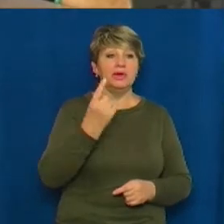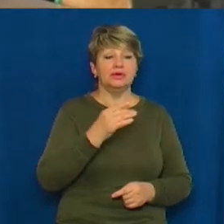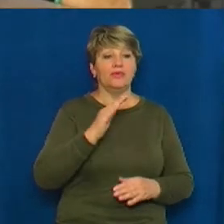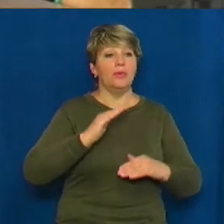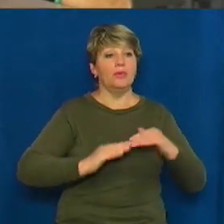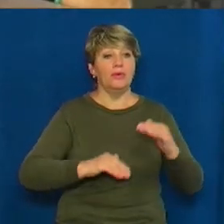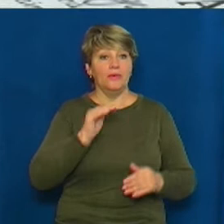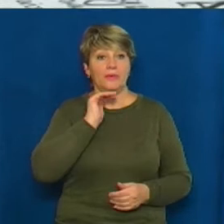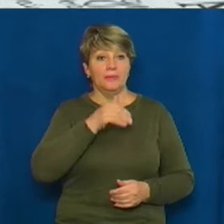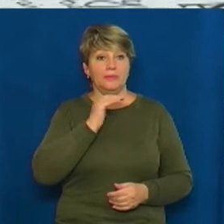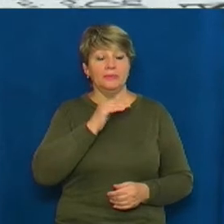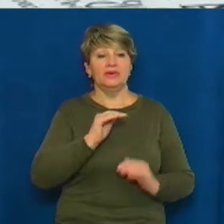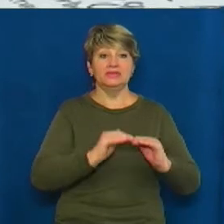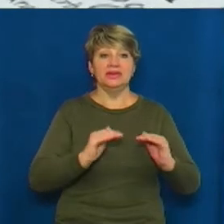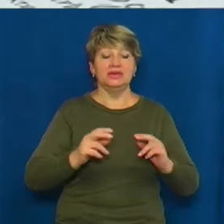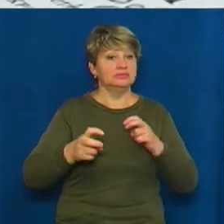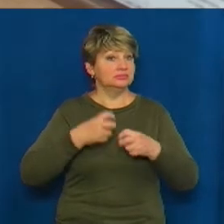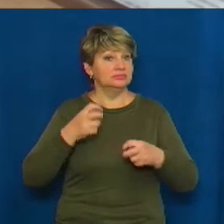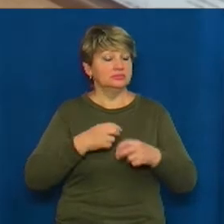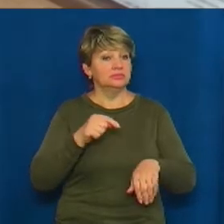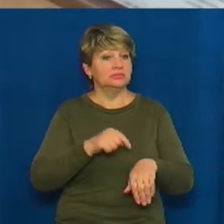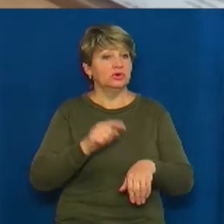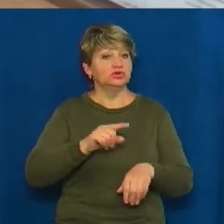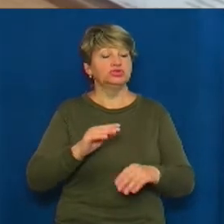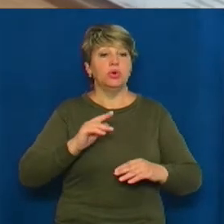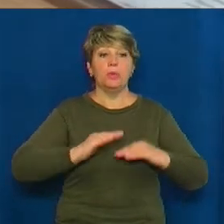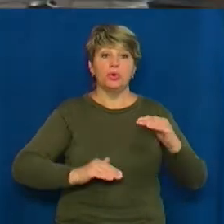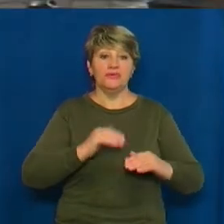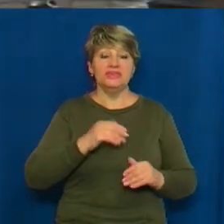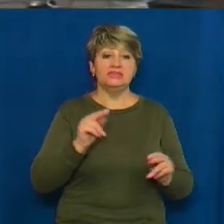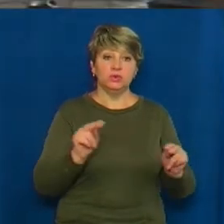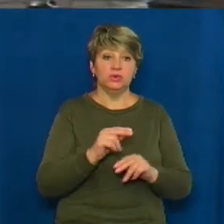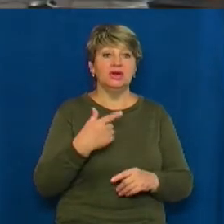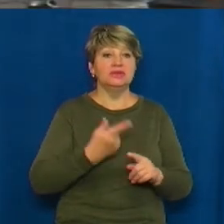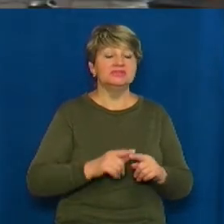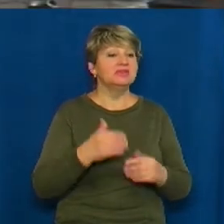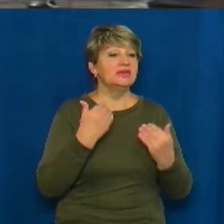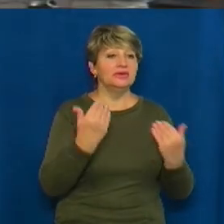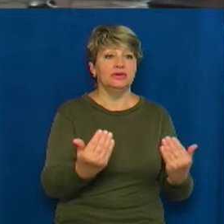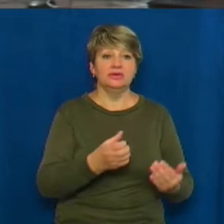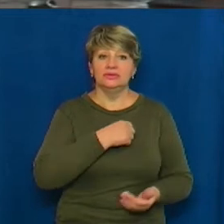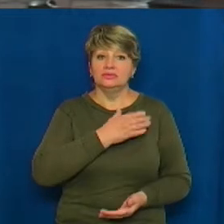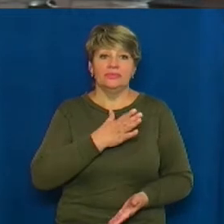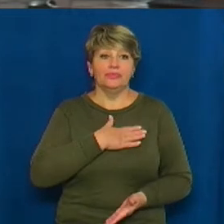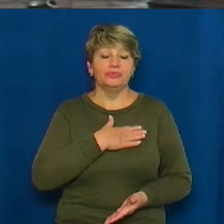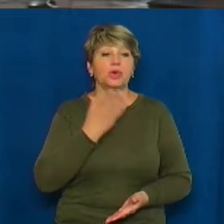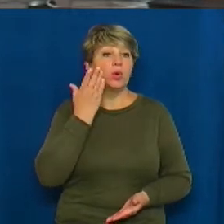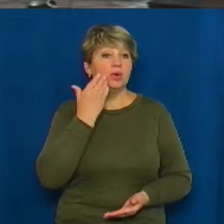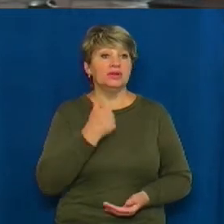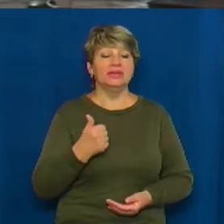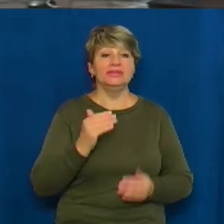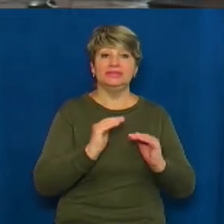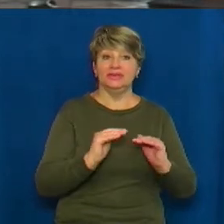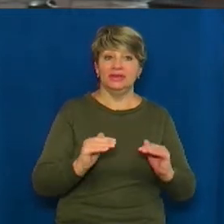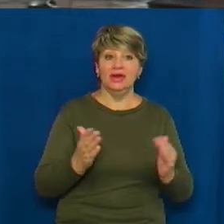у закладі для дітей з вадами слуху відчула, що професія вчителя її покликання. Коли ось ті дітки, які є